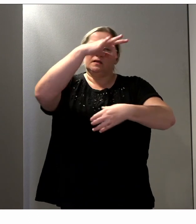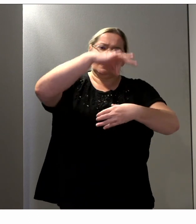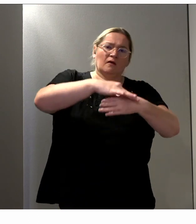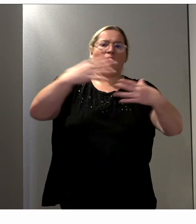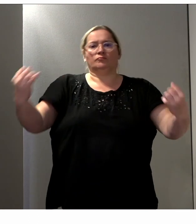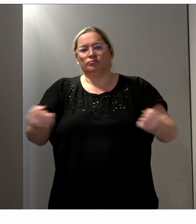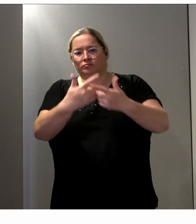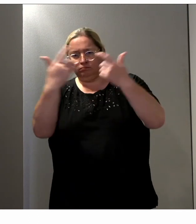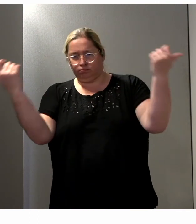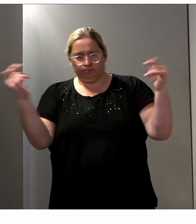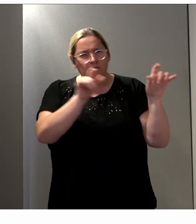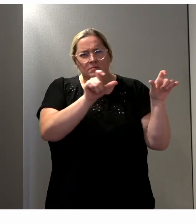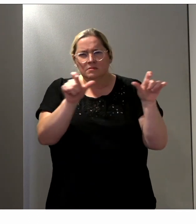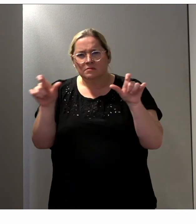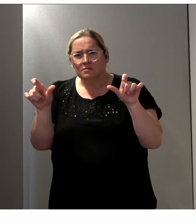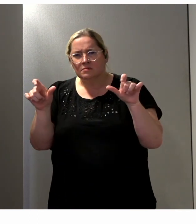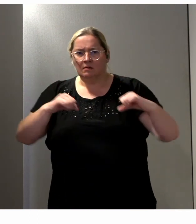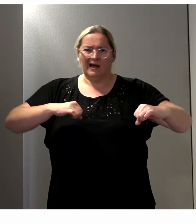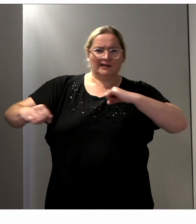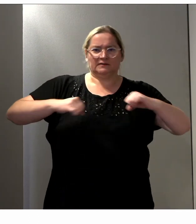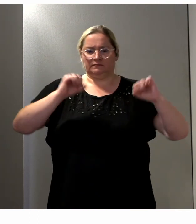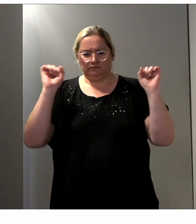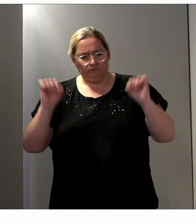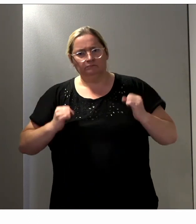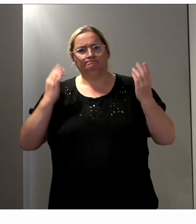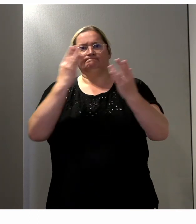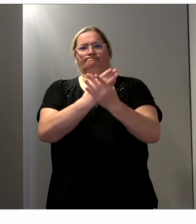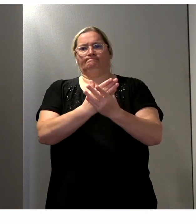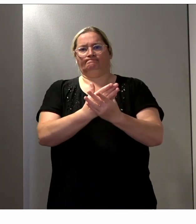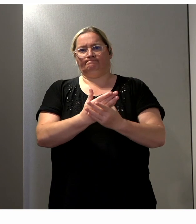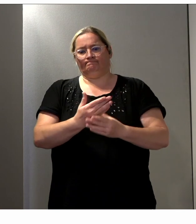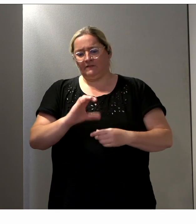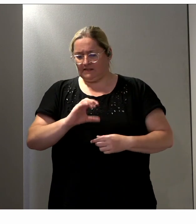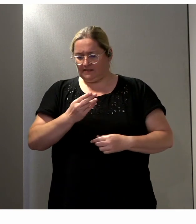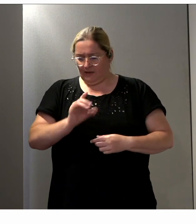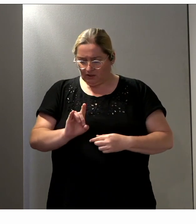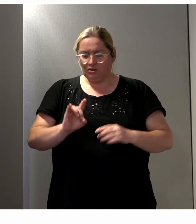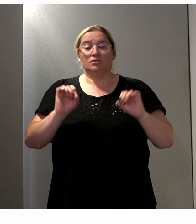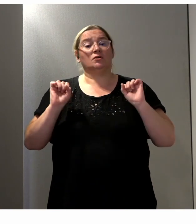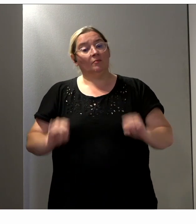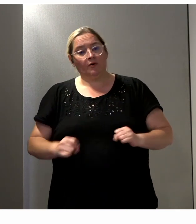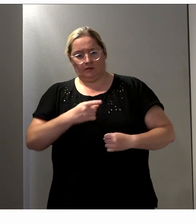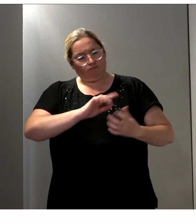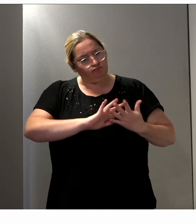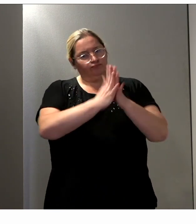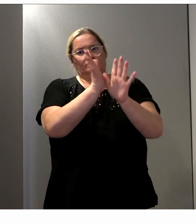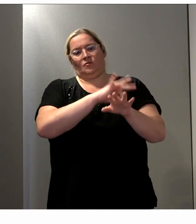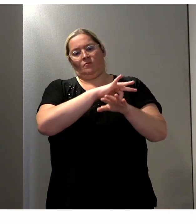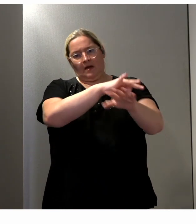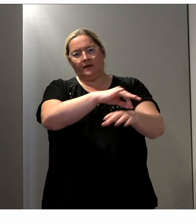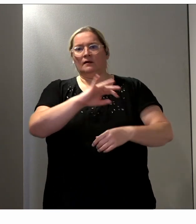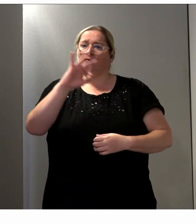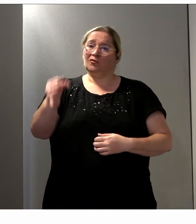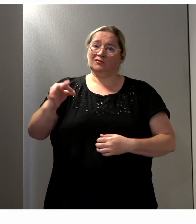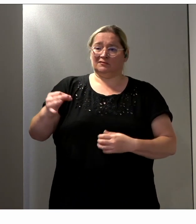façon active pour qu soit dans une démarche au CNCPH pour à la fois tout accompagner par ce mouvement et dans le même temps,